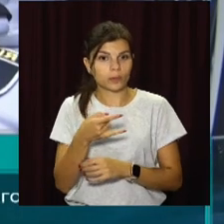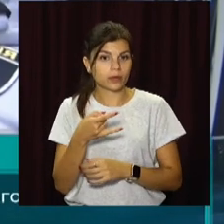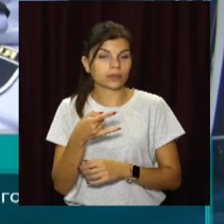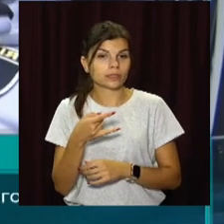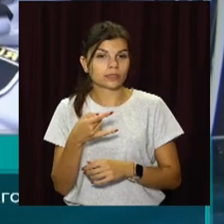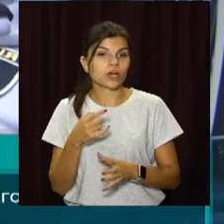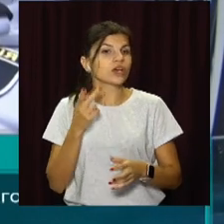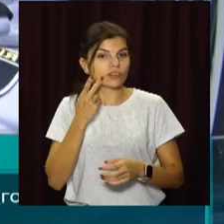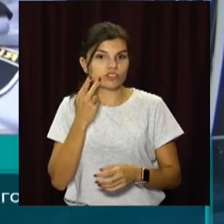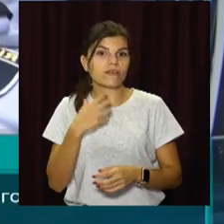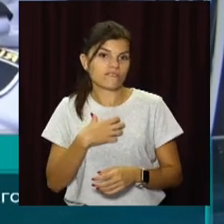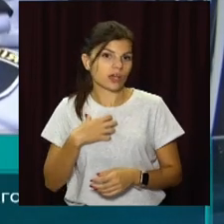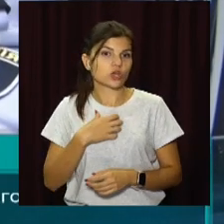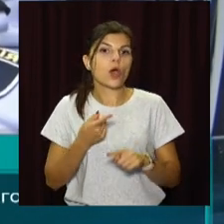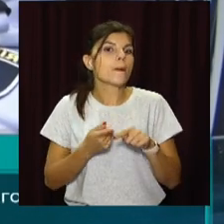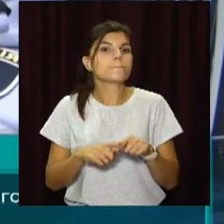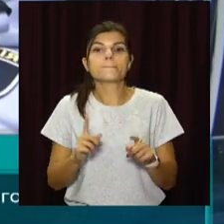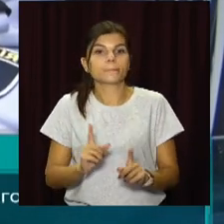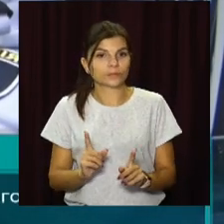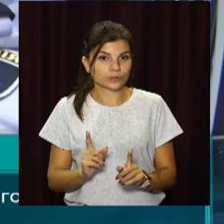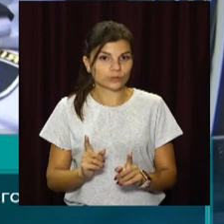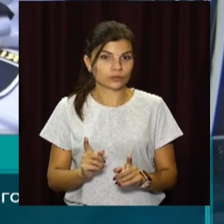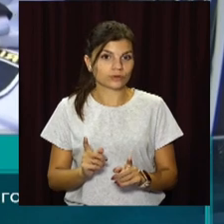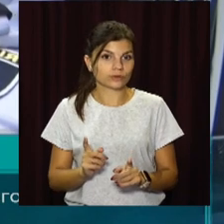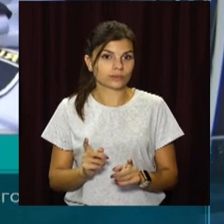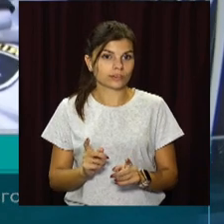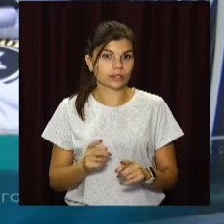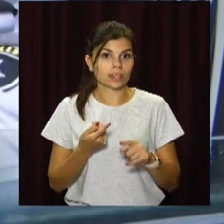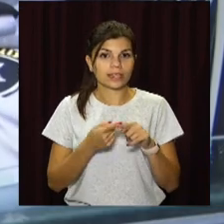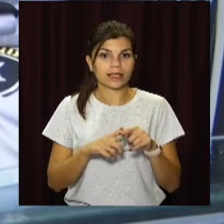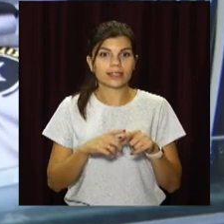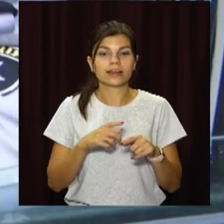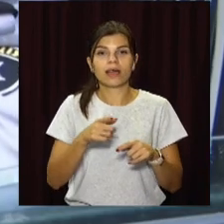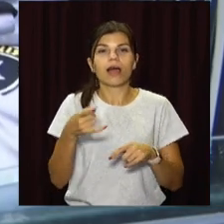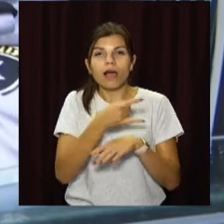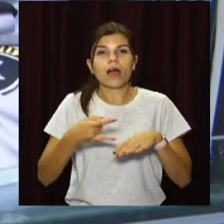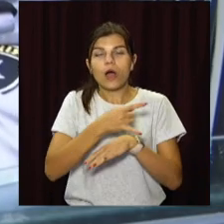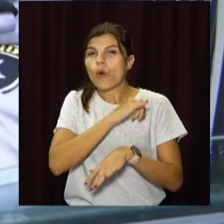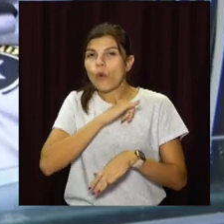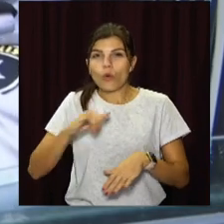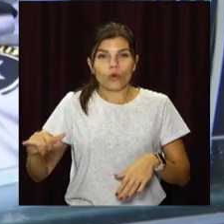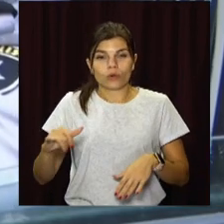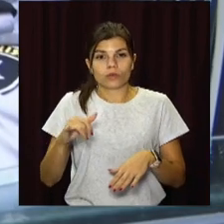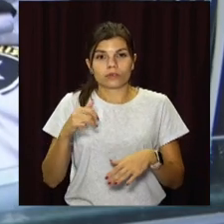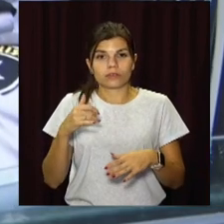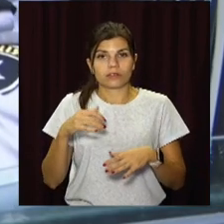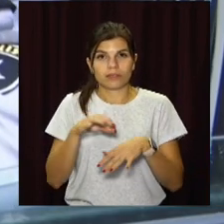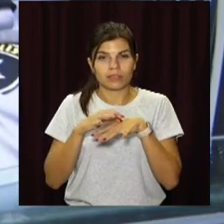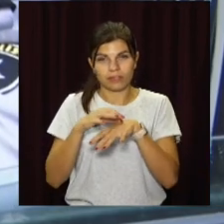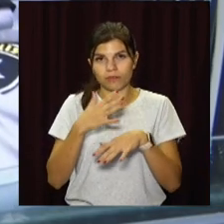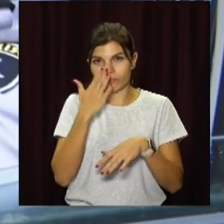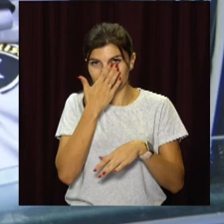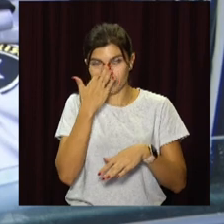завжди важливо, тому що в процесі експлуатації автомобільний парк зношується.